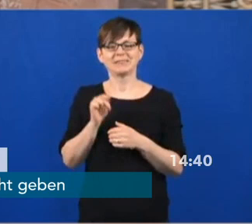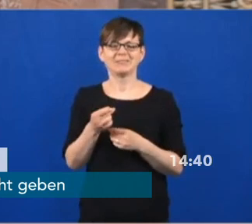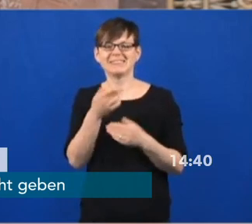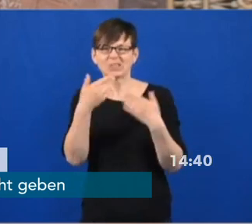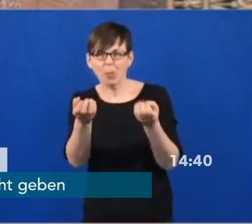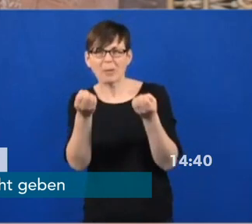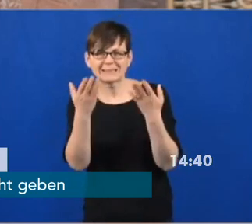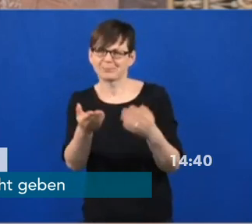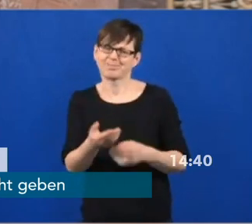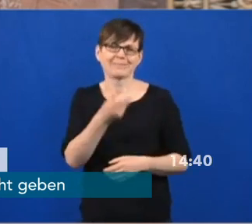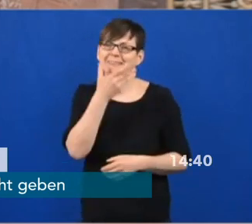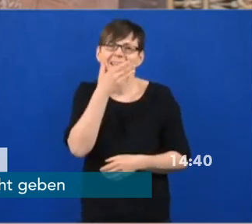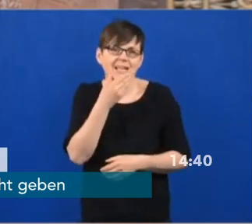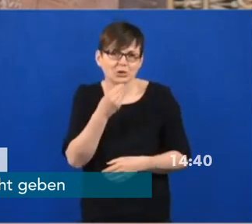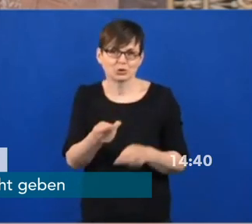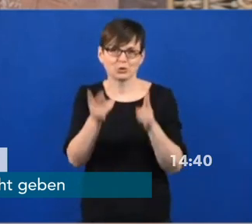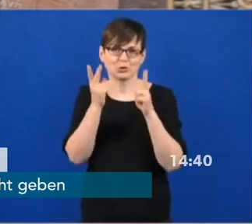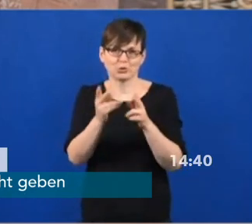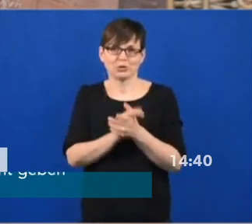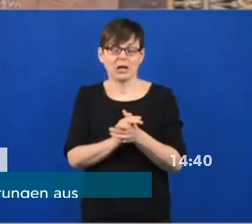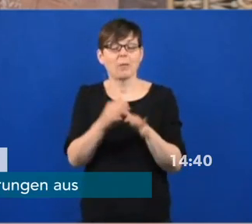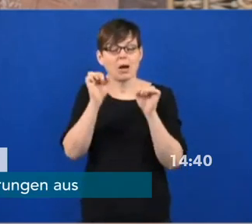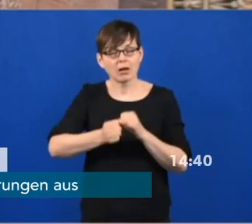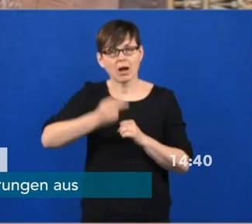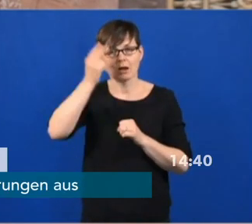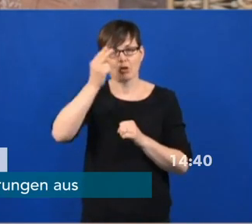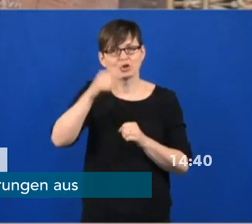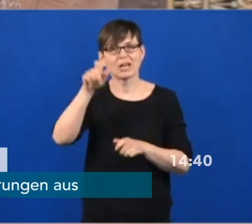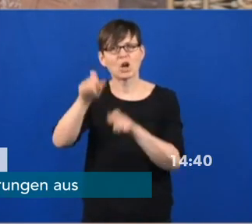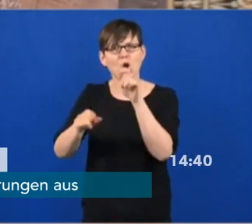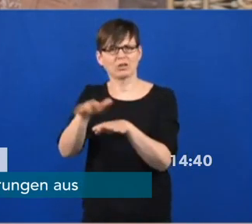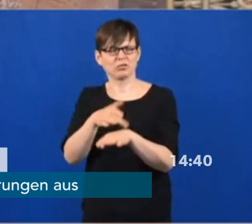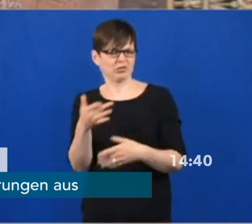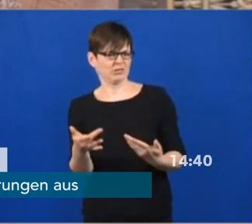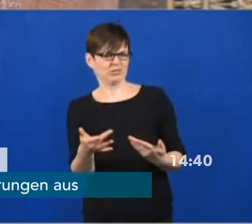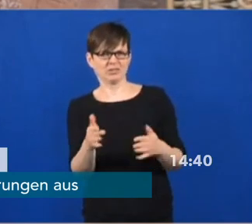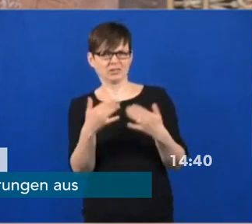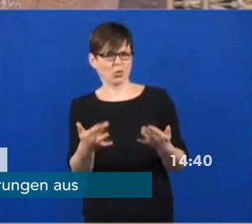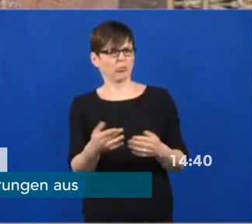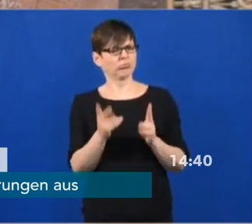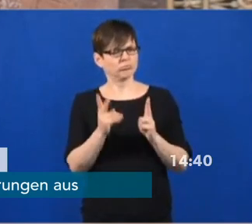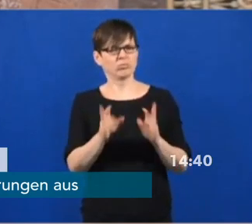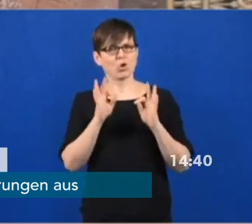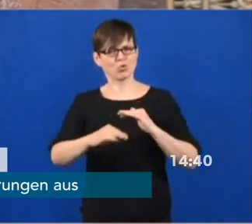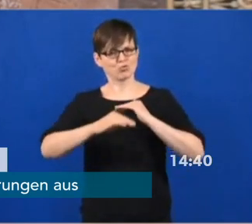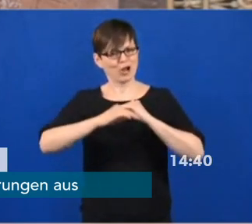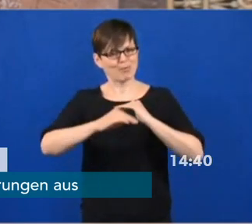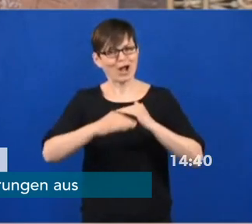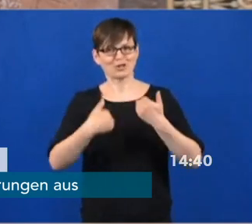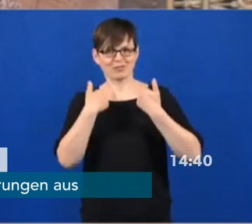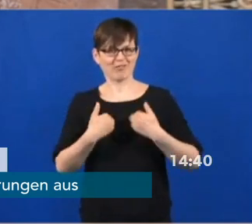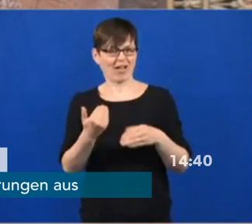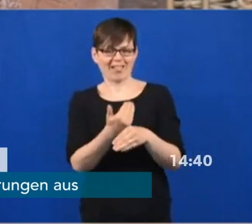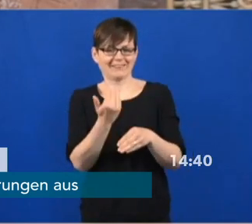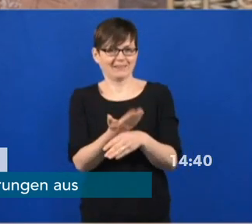es natürlich für den einen oder anderen so wirkt, als sei dies jetzt nicht das partnerschaftliche Miteinander, was wir aus den letzten Jahren